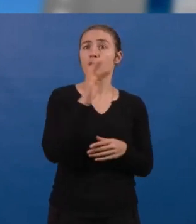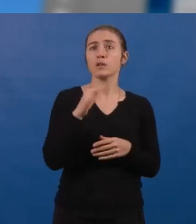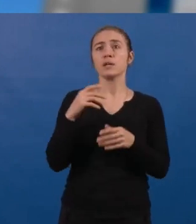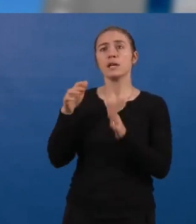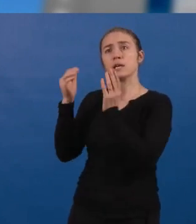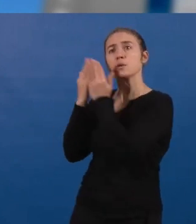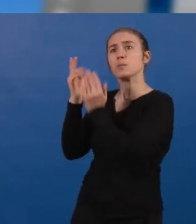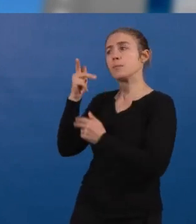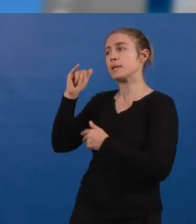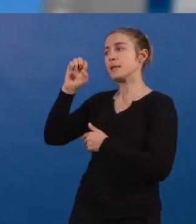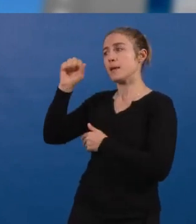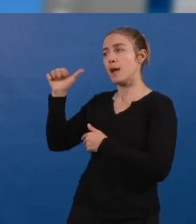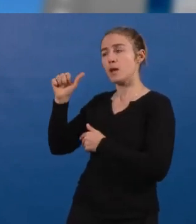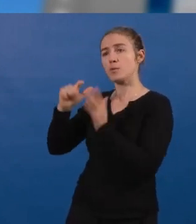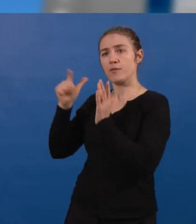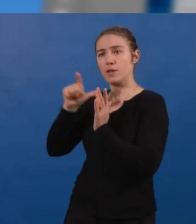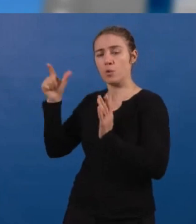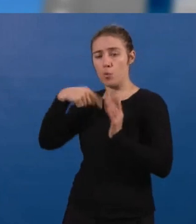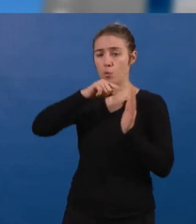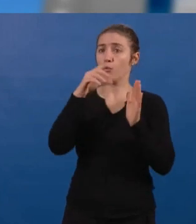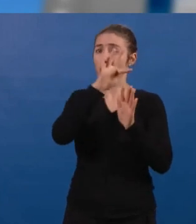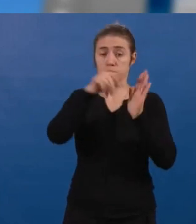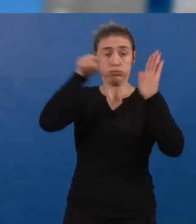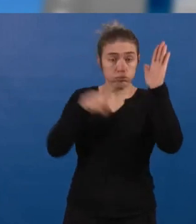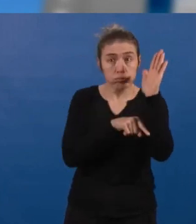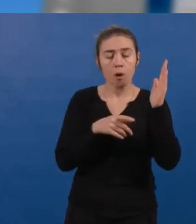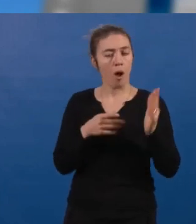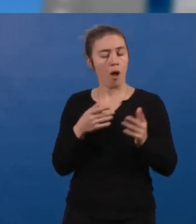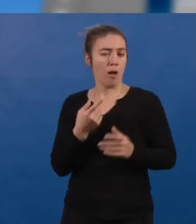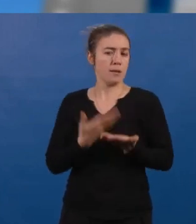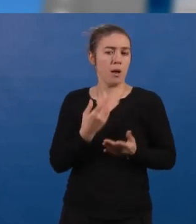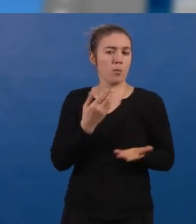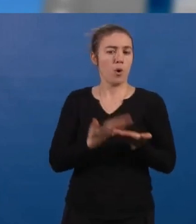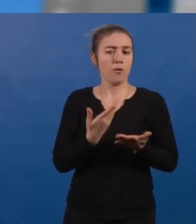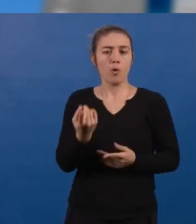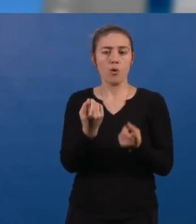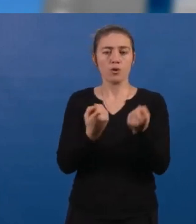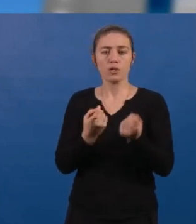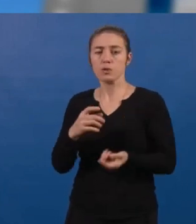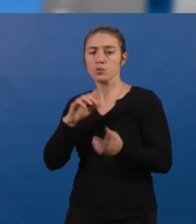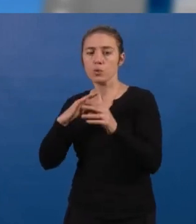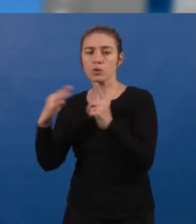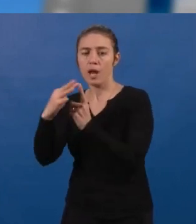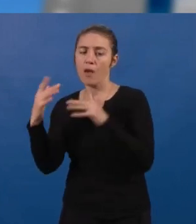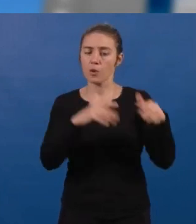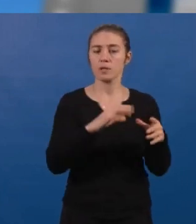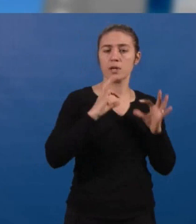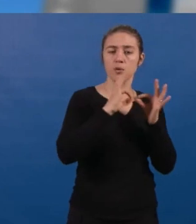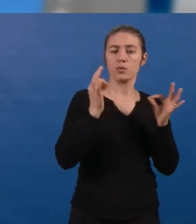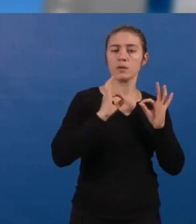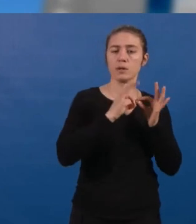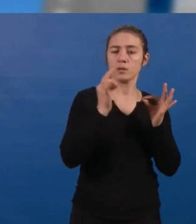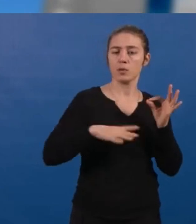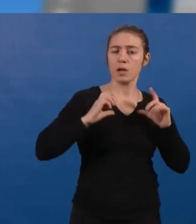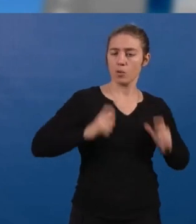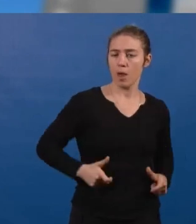2022 nous dit beaucoup sur l'importance de l'origine sociale des élèves dans leurs résultats. Il est temps de défendre l'école de la